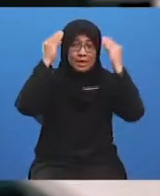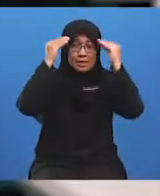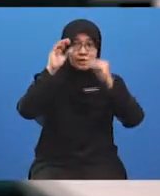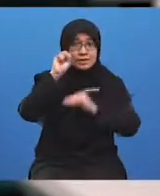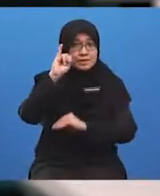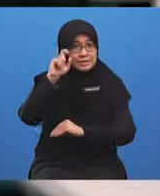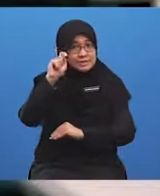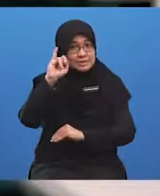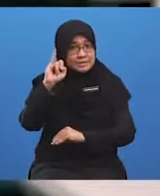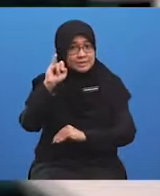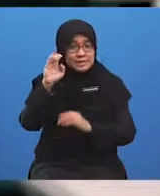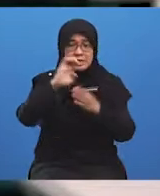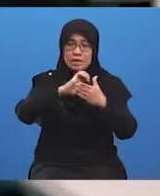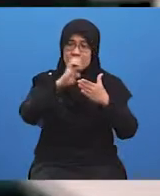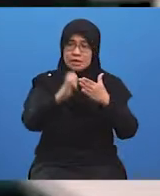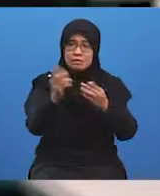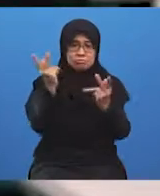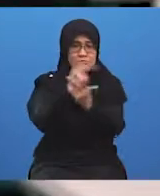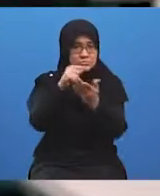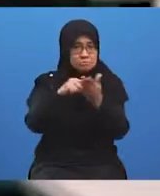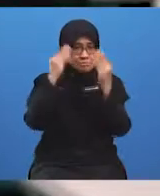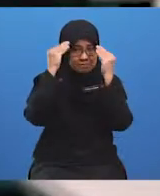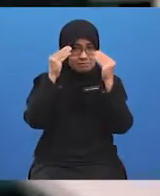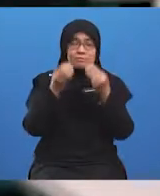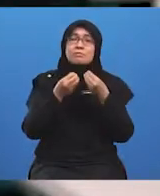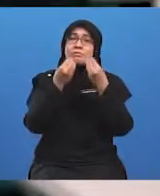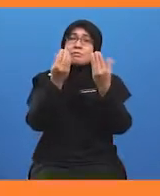Terima kasih kerana menonton!